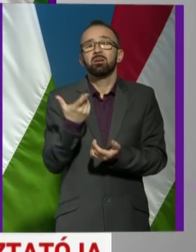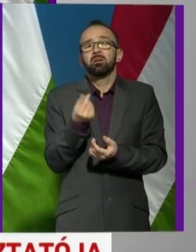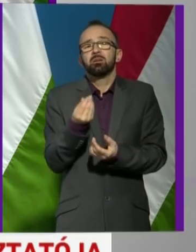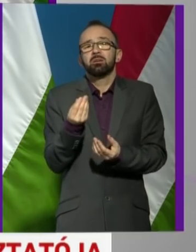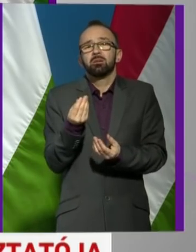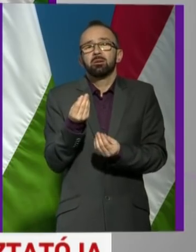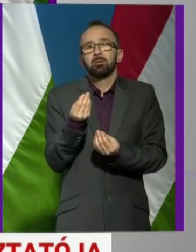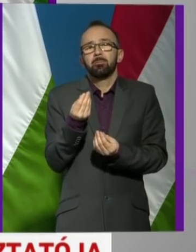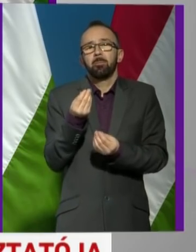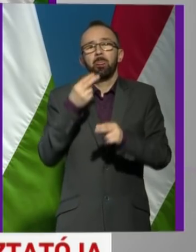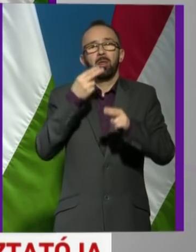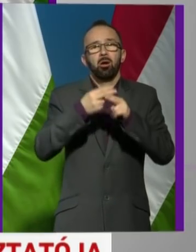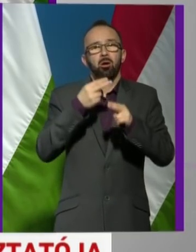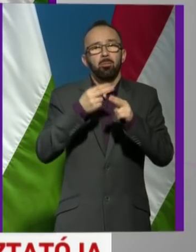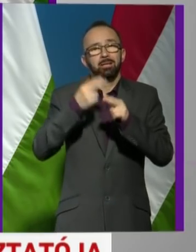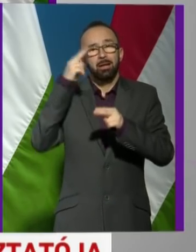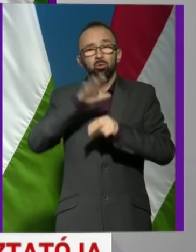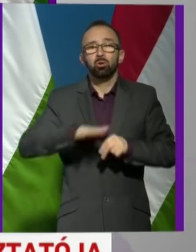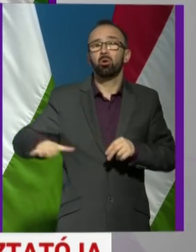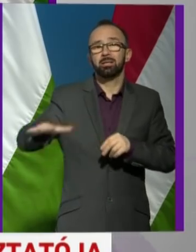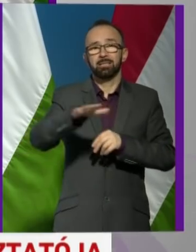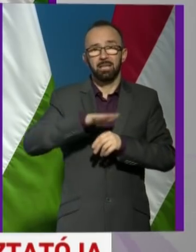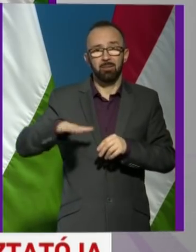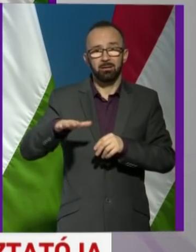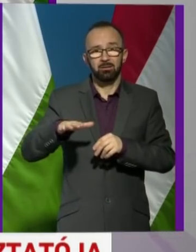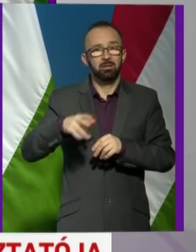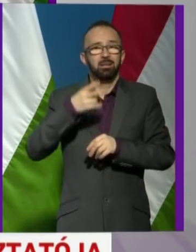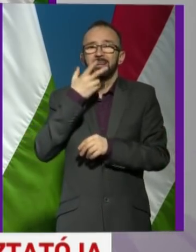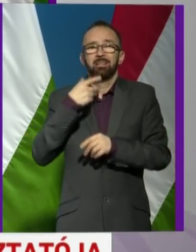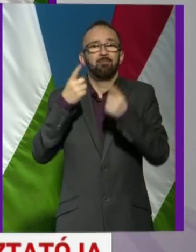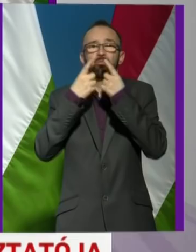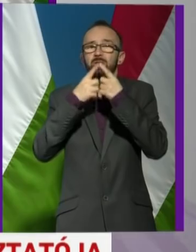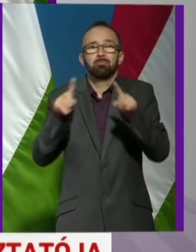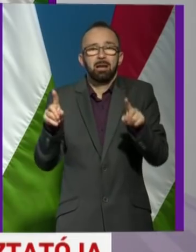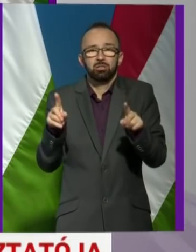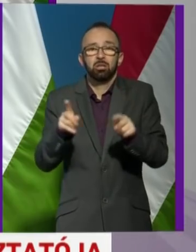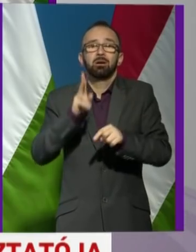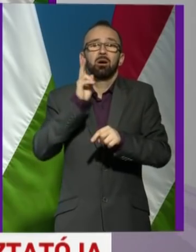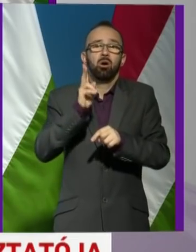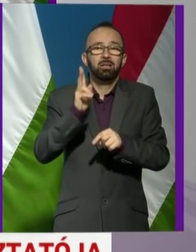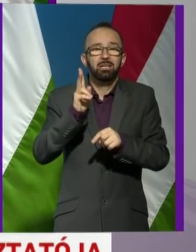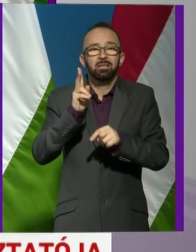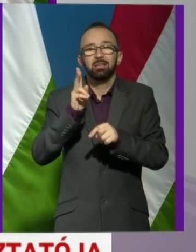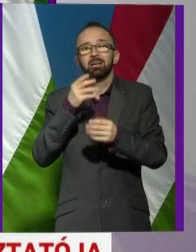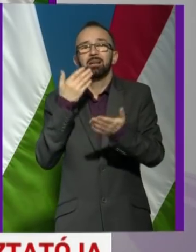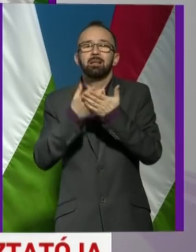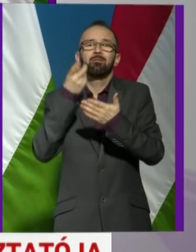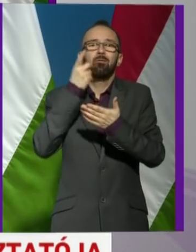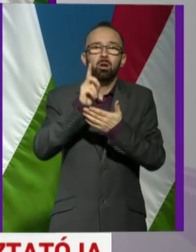a beteg úr környezetében nem volt más, aki forgolódott,